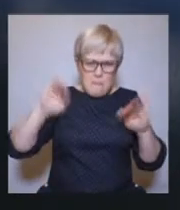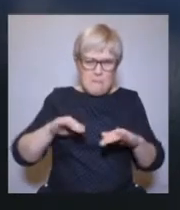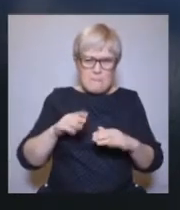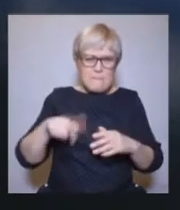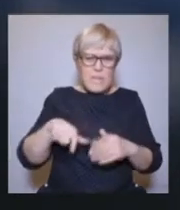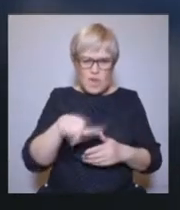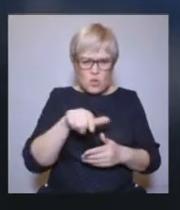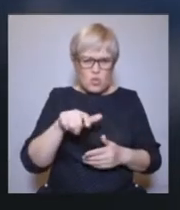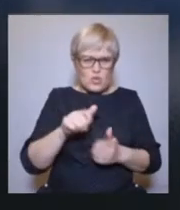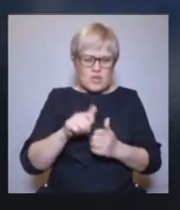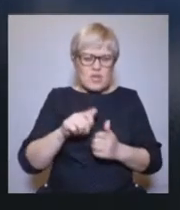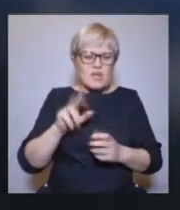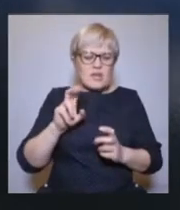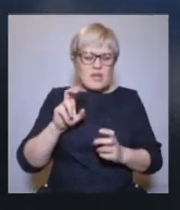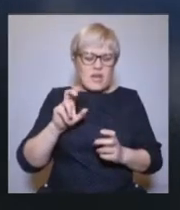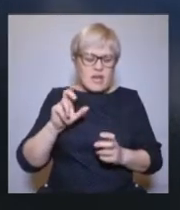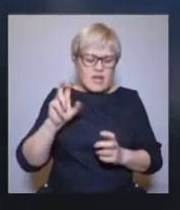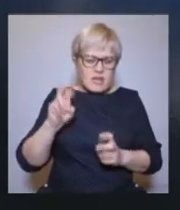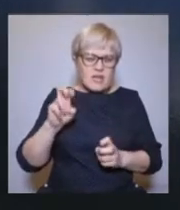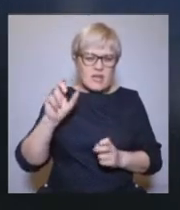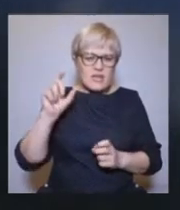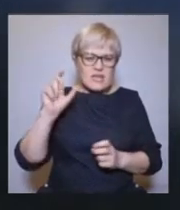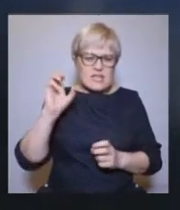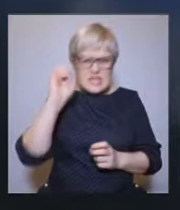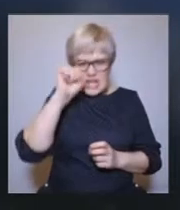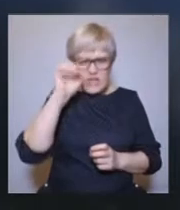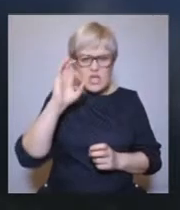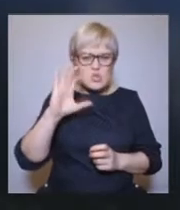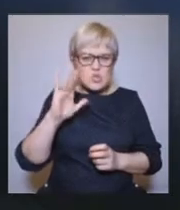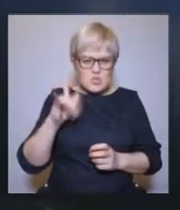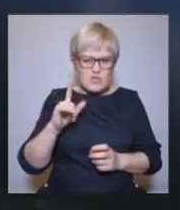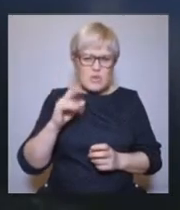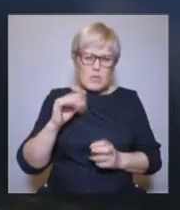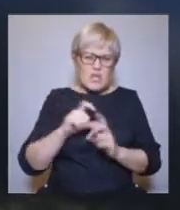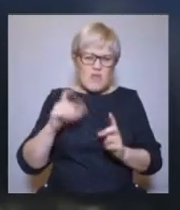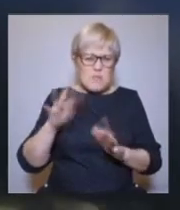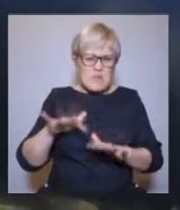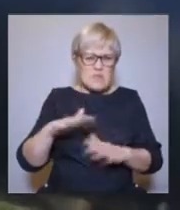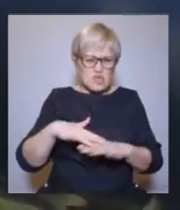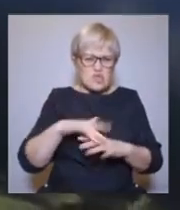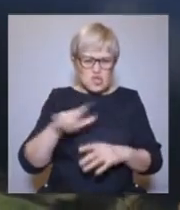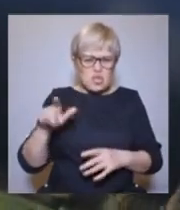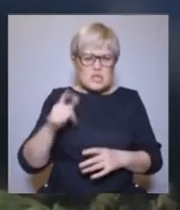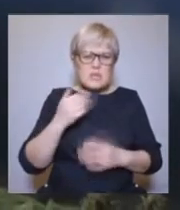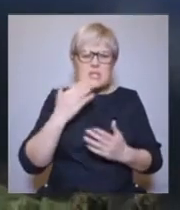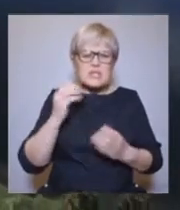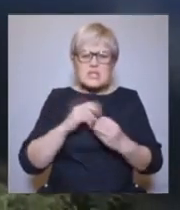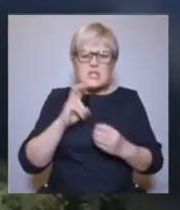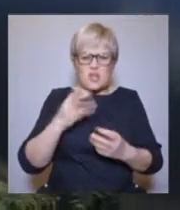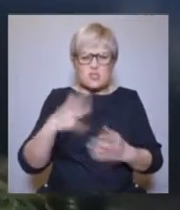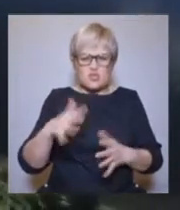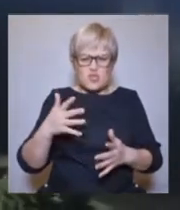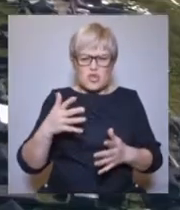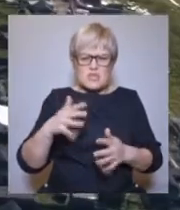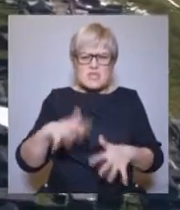реки Северной Сосьвой. По словам местных жителей, за последние 10 лет смыло берега до 15